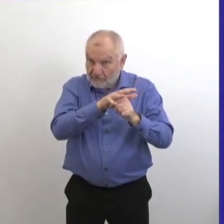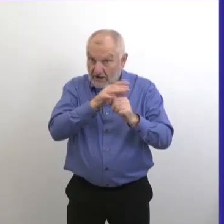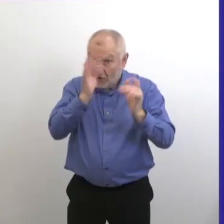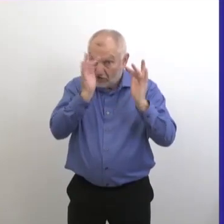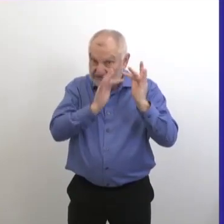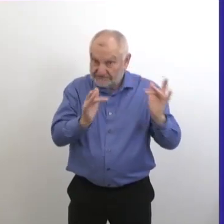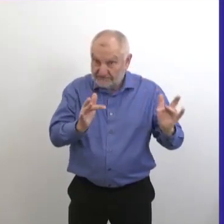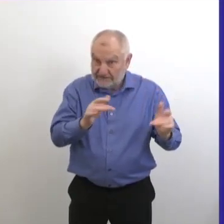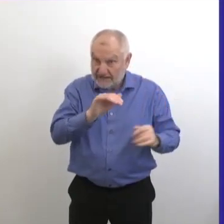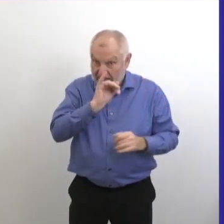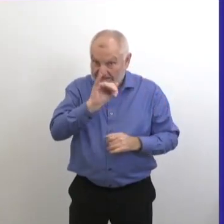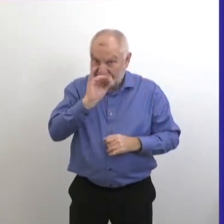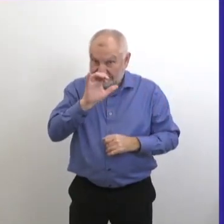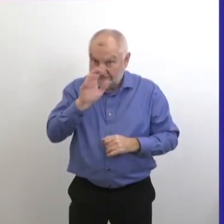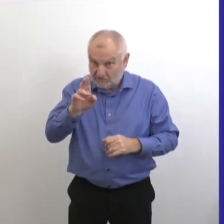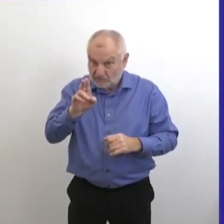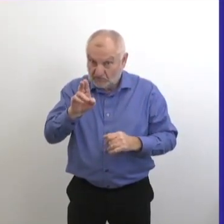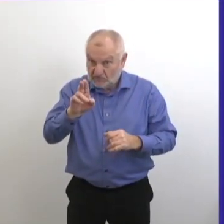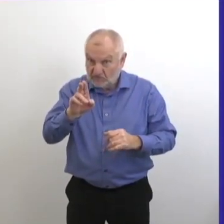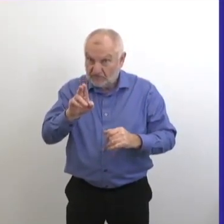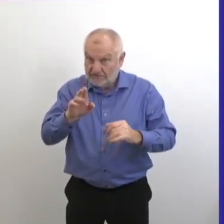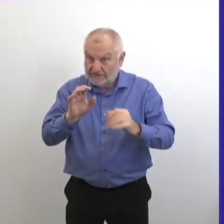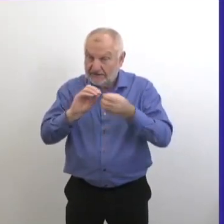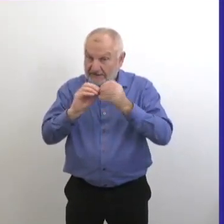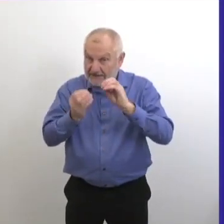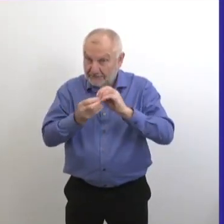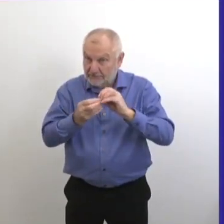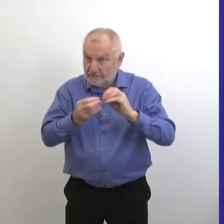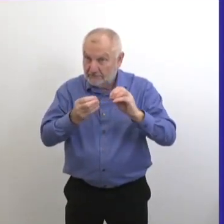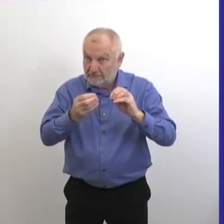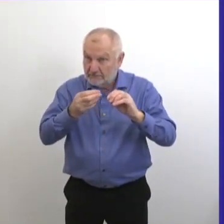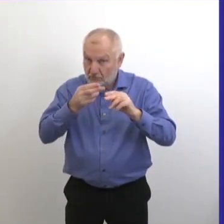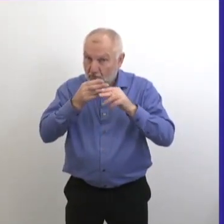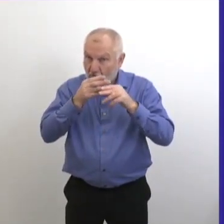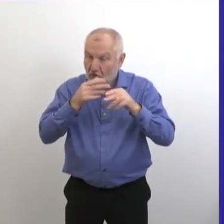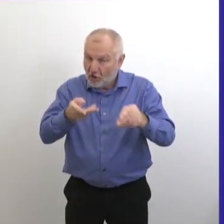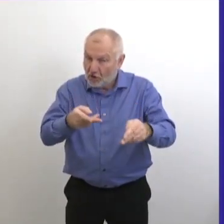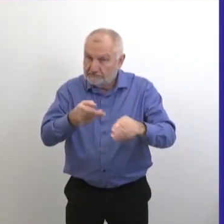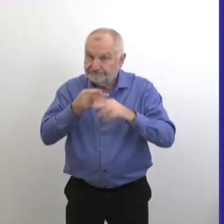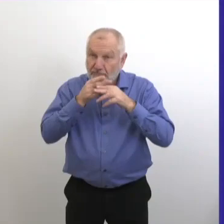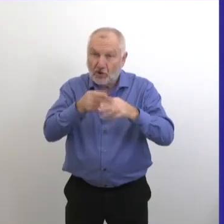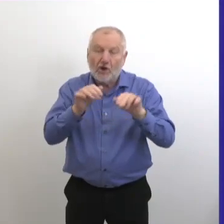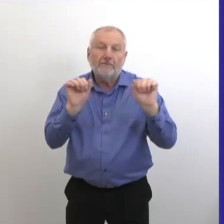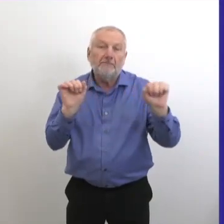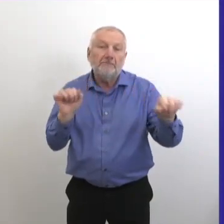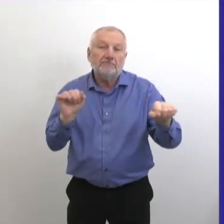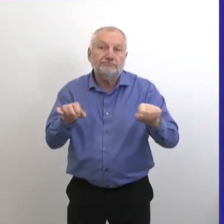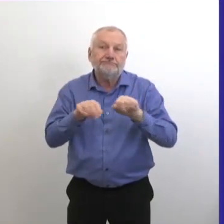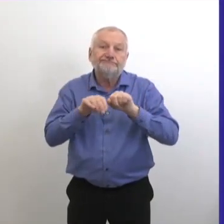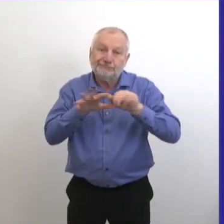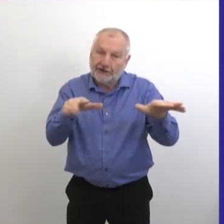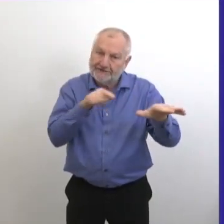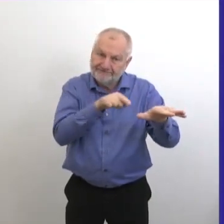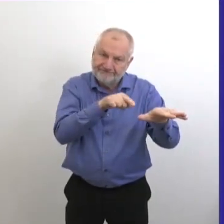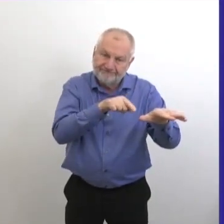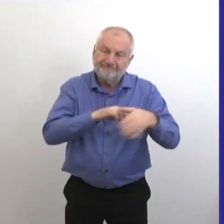Donc, nous allons refléter ici le nombre de personnes qui sont aux soins intensifs et que l'on considère comme étant infectieux.